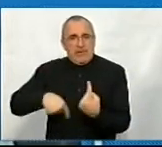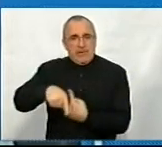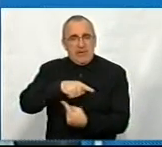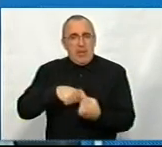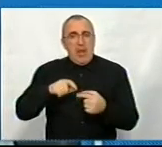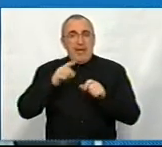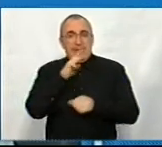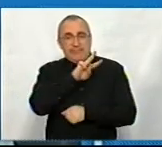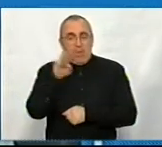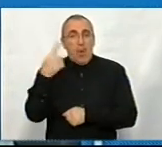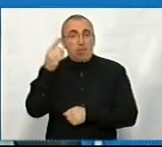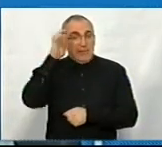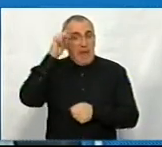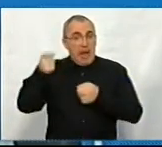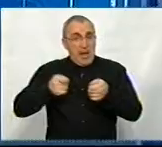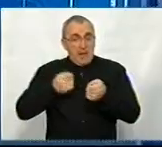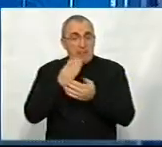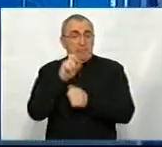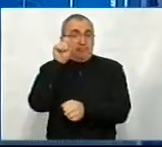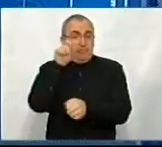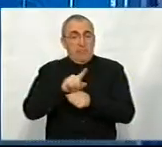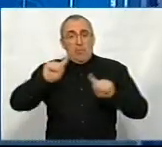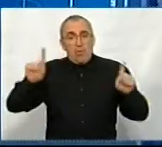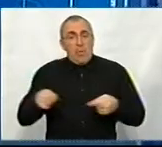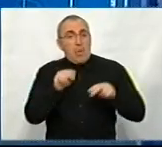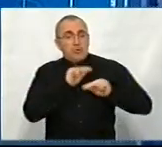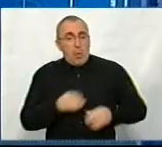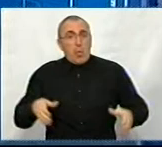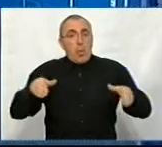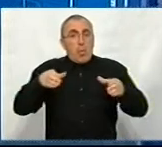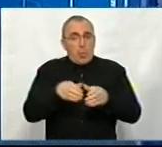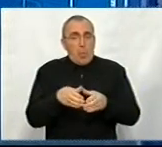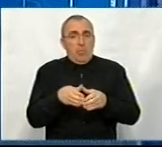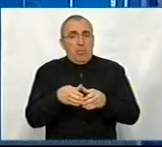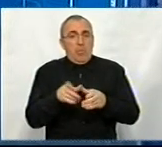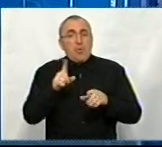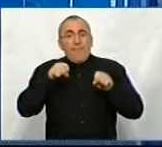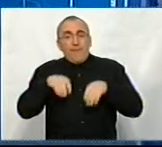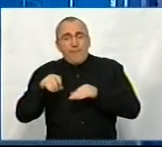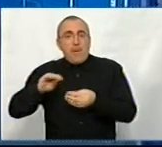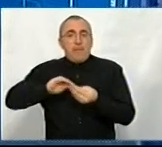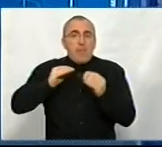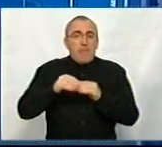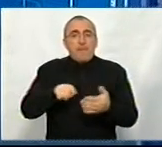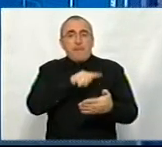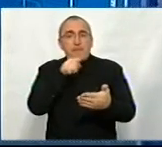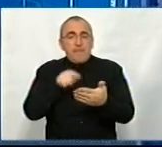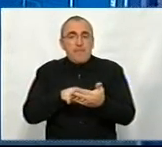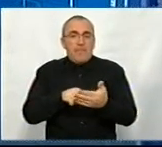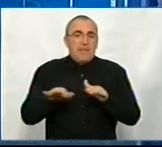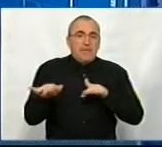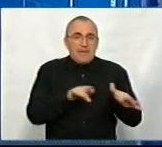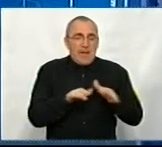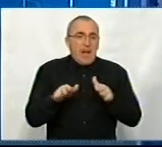сайті облдержадміністрації є ваше розпорядження щодо створення робочої групи, щодо вирішення проблемних питань діяльності малого та